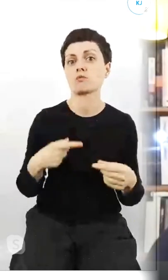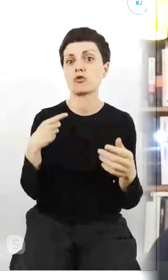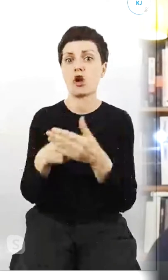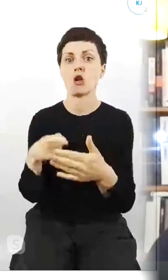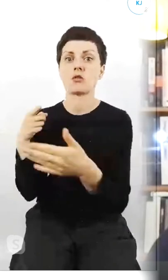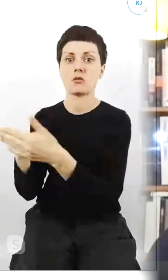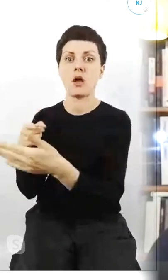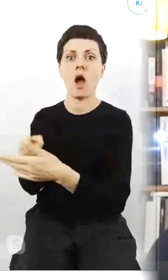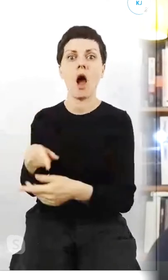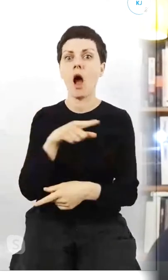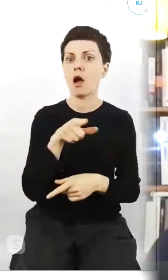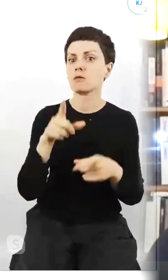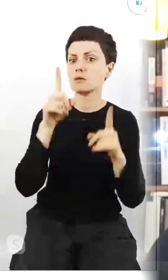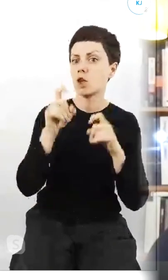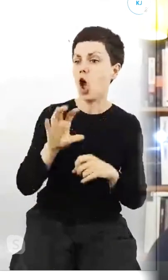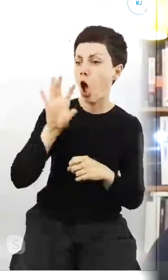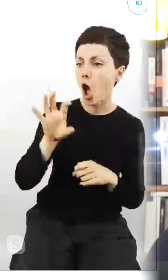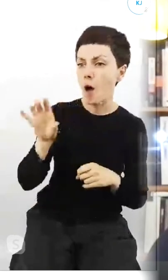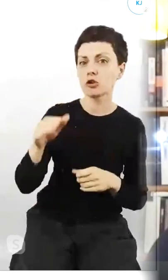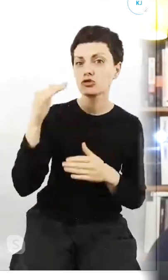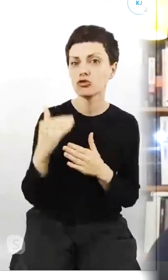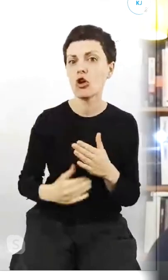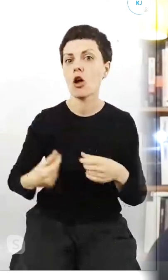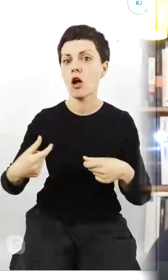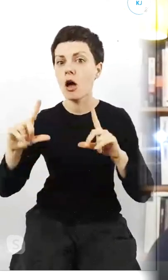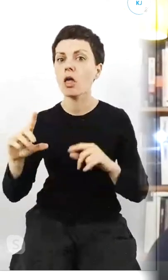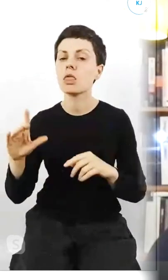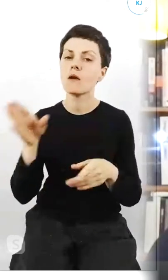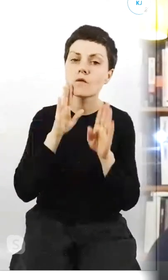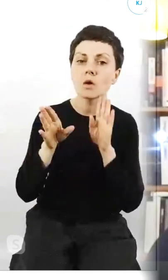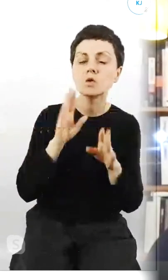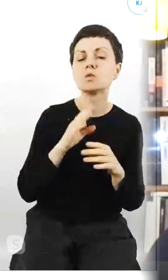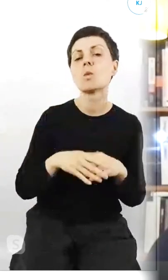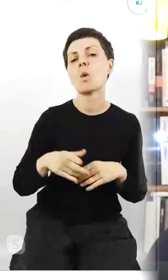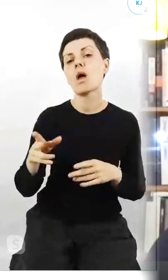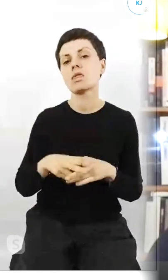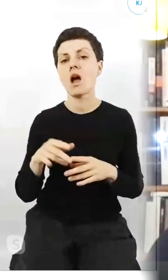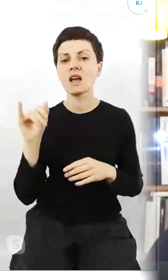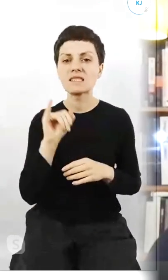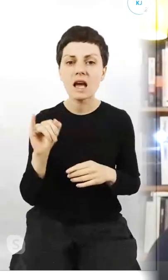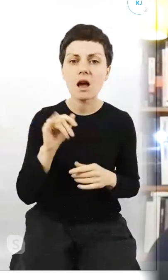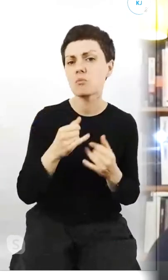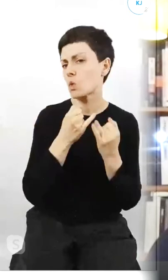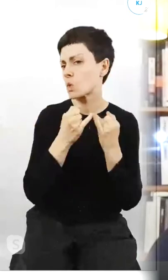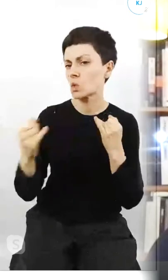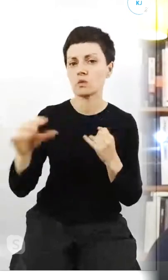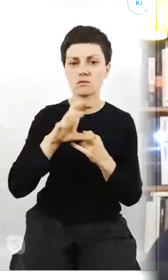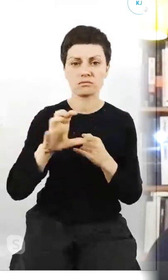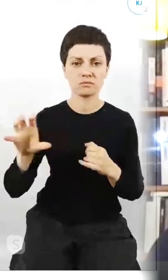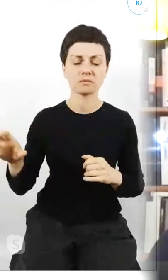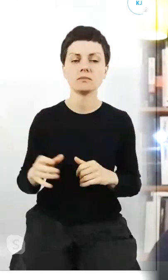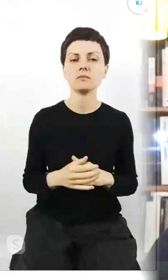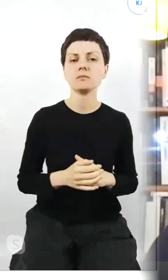zaczynają obserwować czy strony na Facebooku, na Instagramie i na tego typu podobnych...